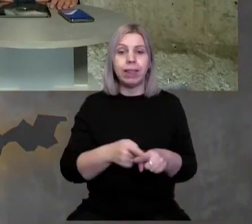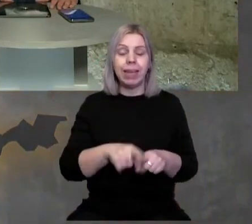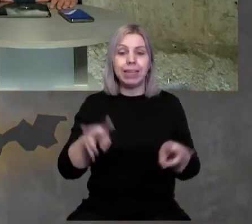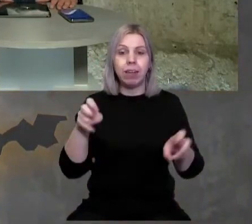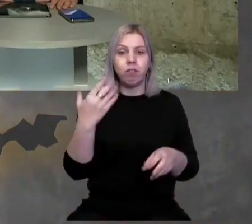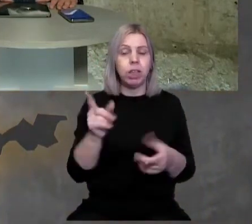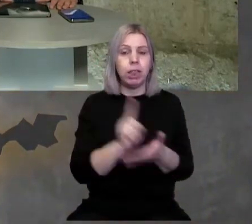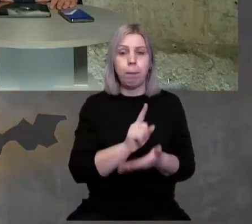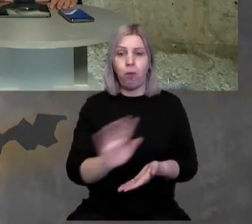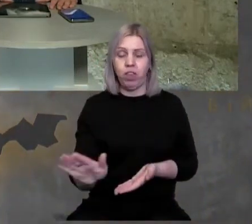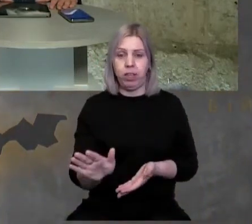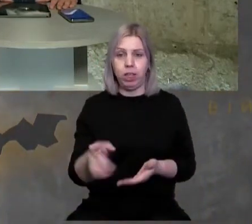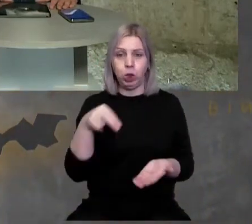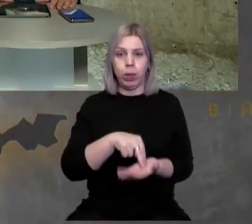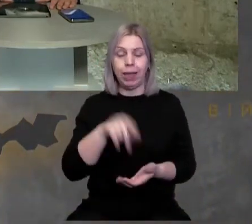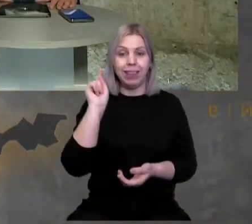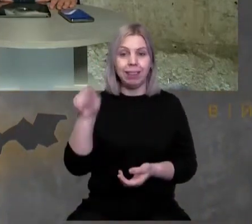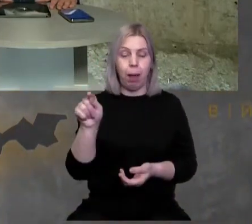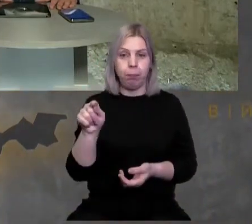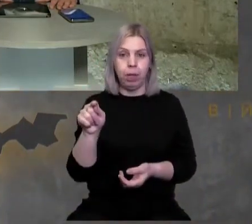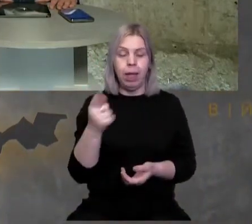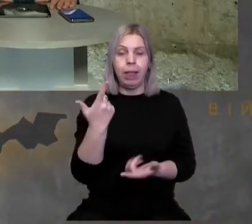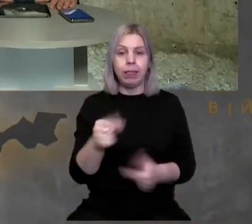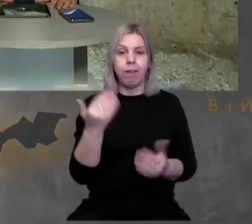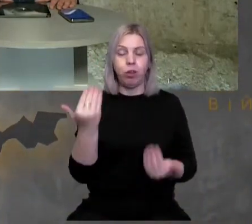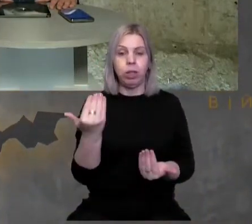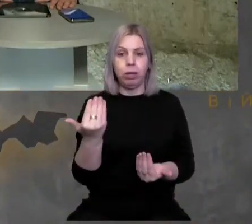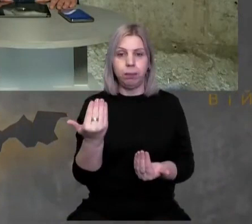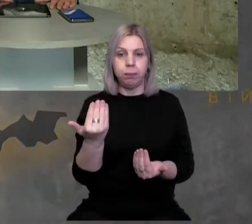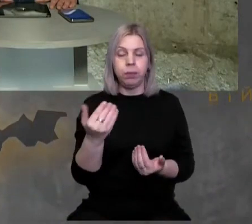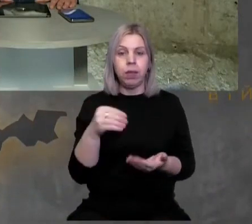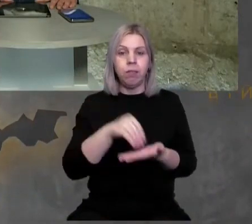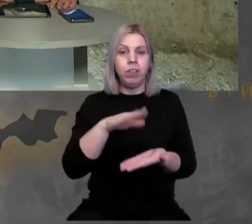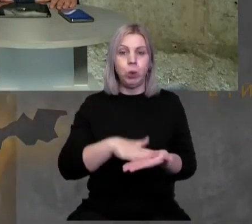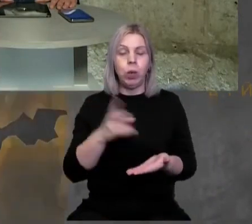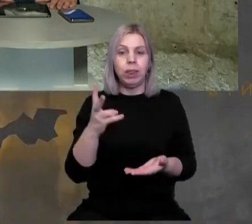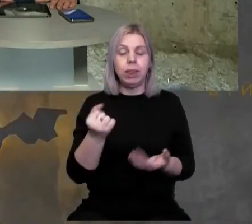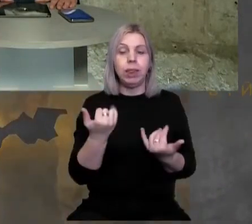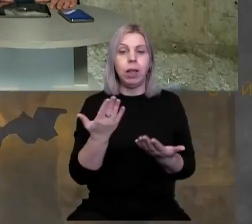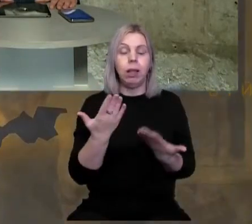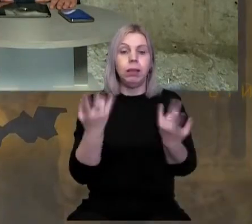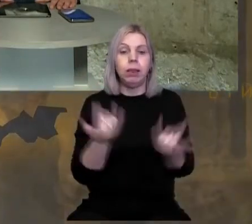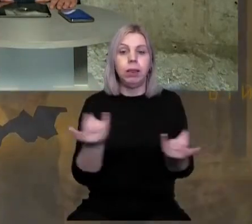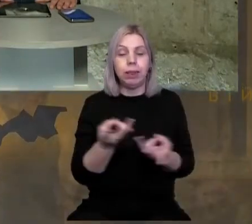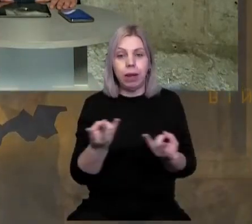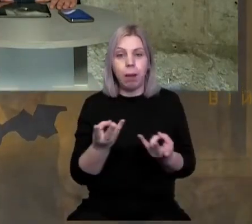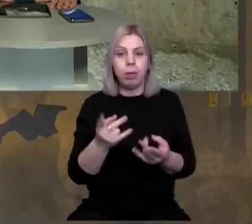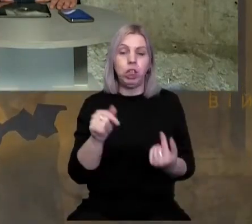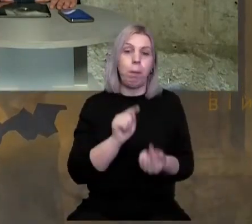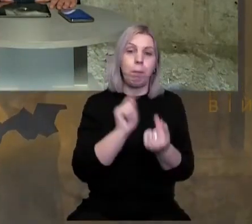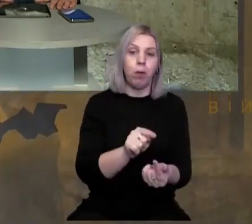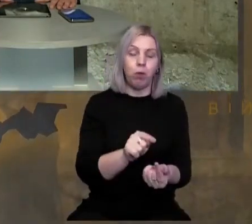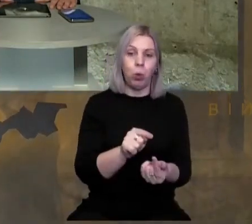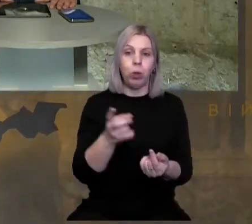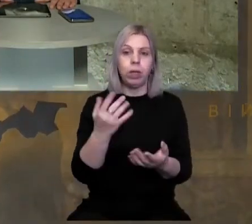символи, вони не повинні стояти там, де вони фіксують належність, чи провокують